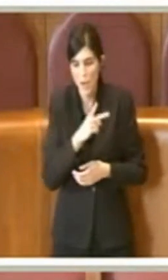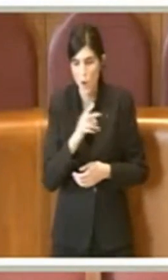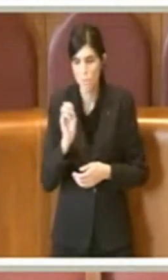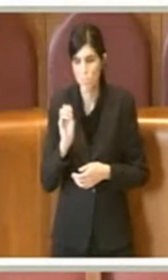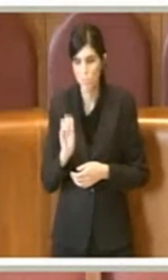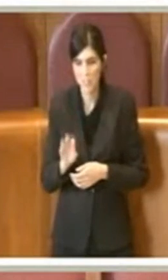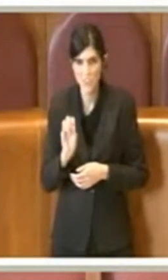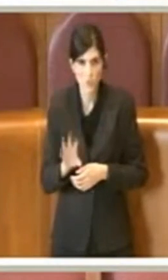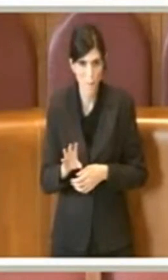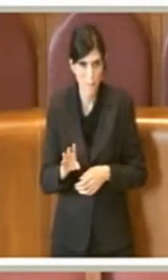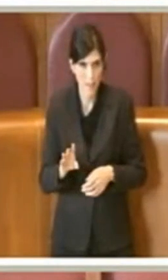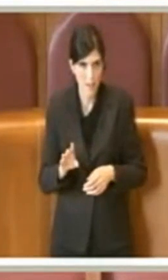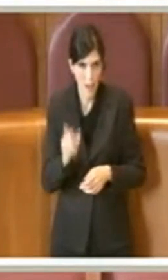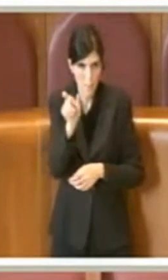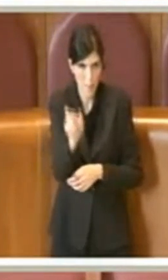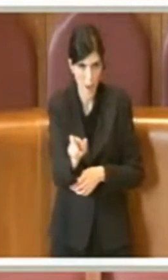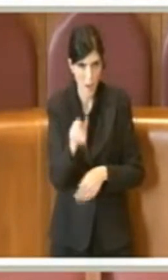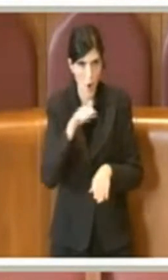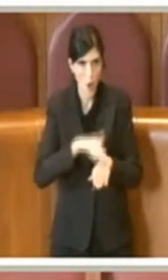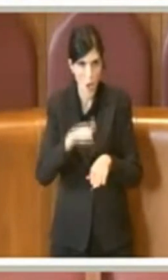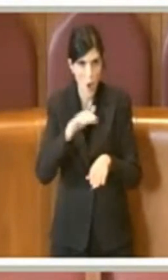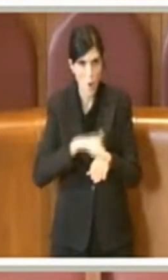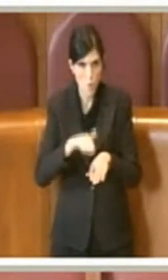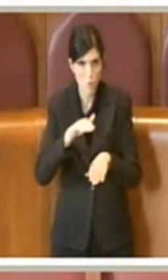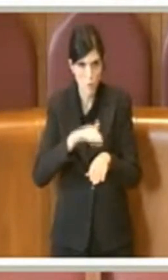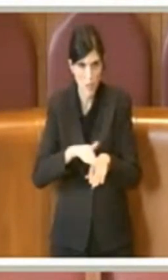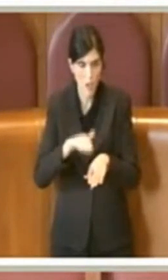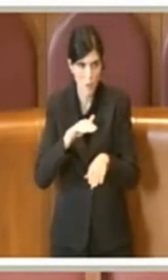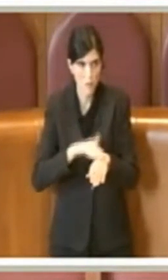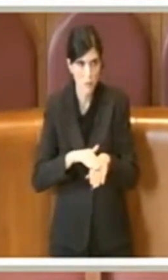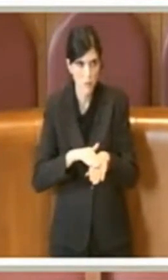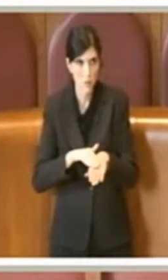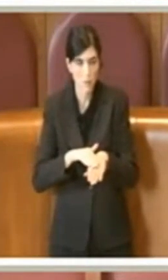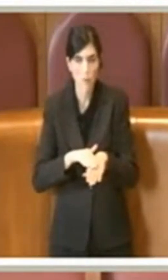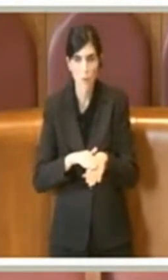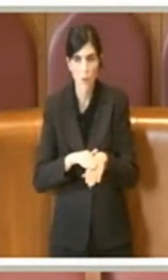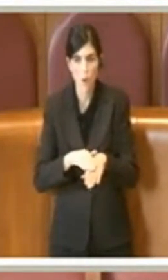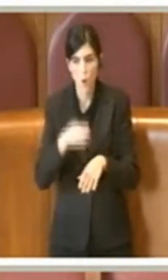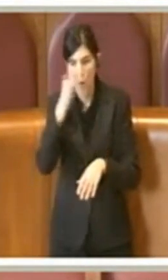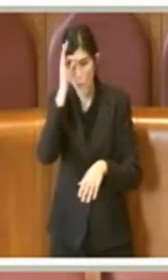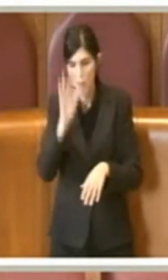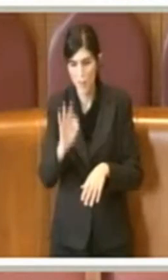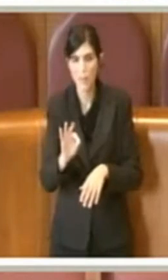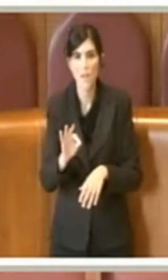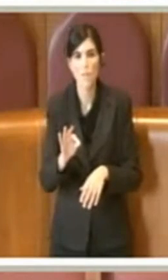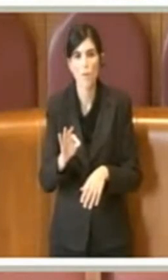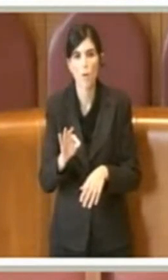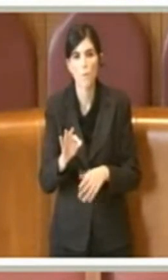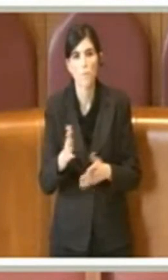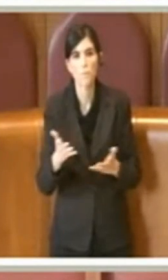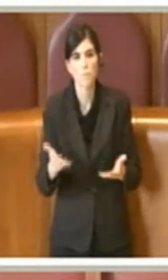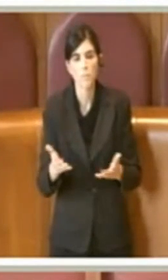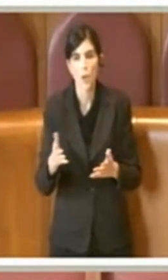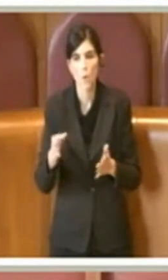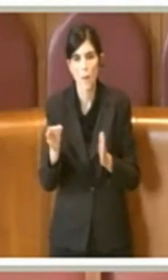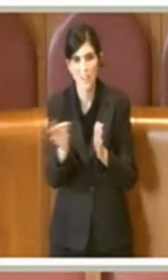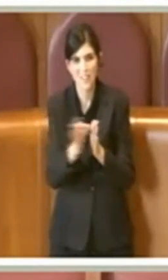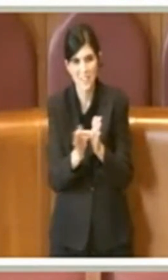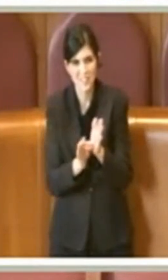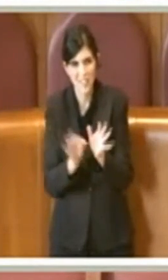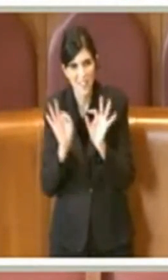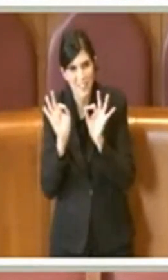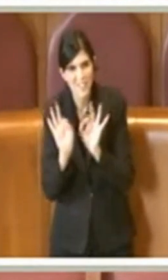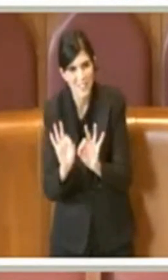utilizzato ed è utilizzato normalmente nel mondo culturale come elemento di critica.